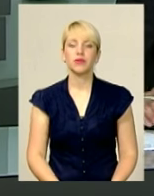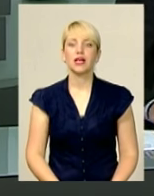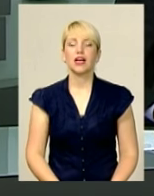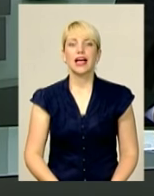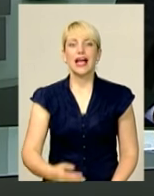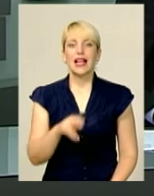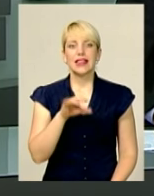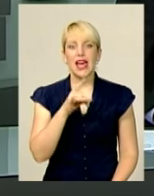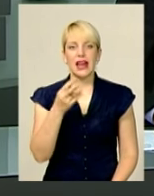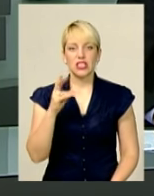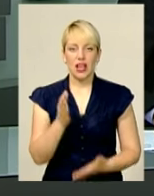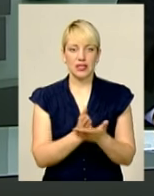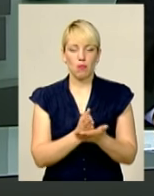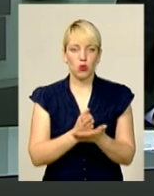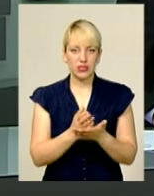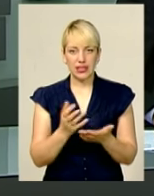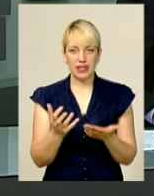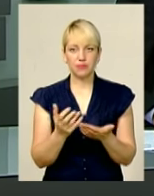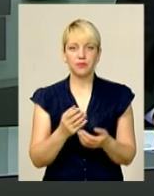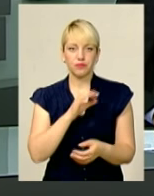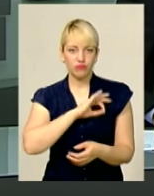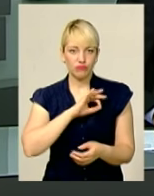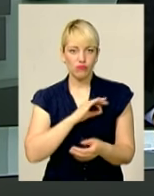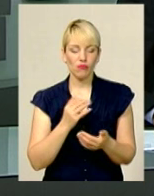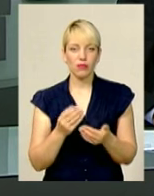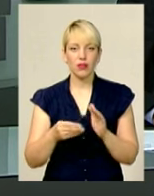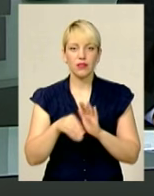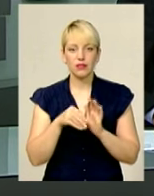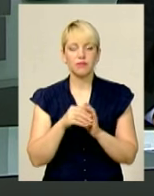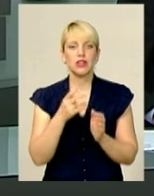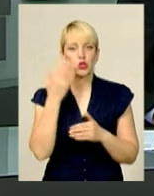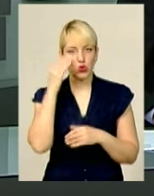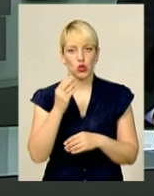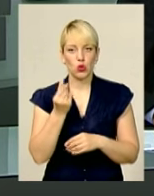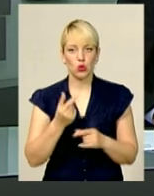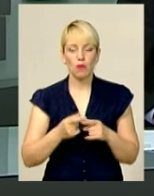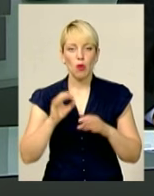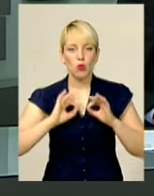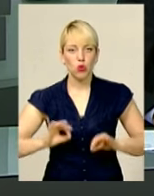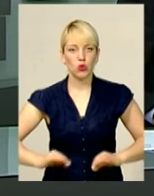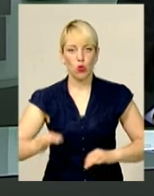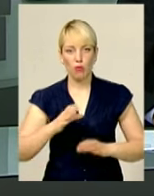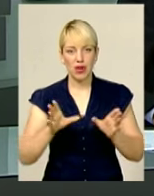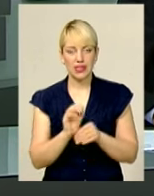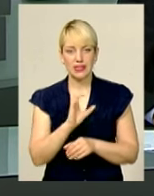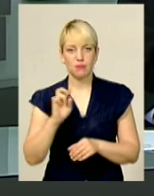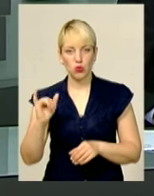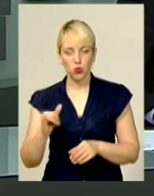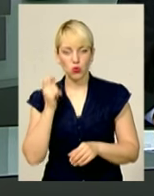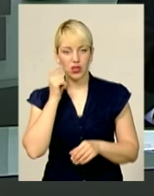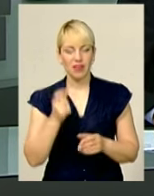Дережнянські посадовці нагрілись на чужих грошах. Прокуратура області спільно з працівниками Служби безпеки України виявили